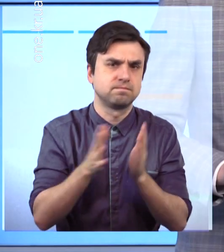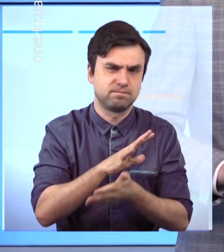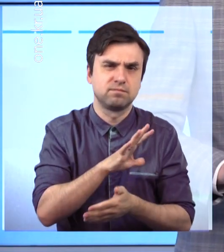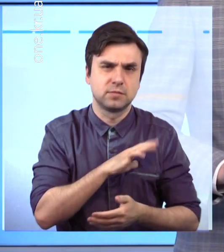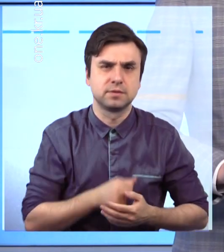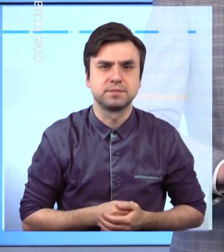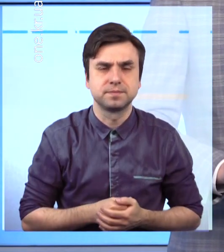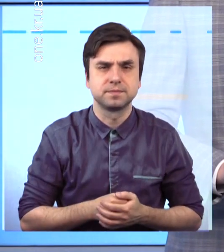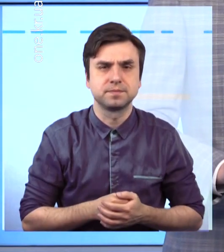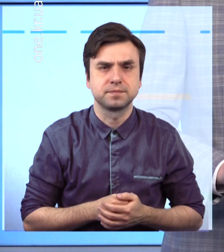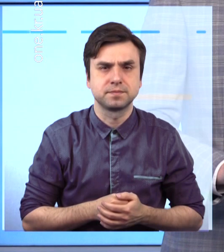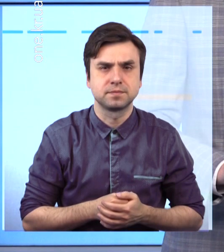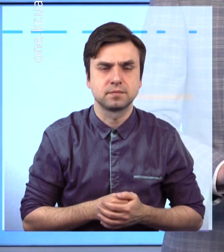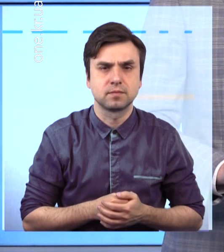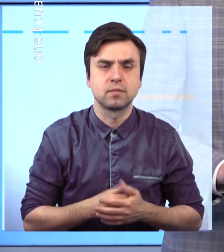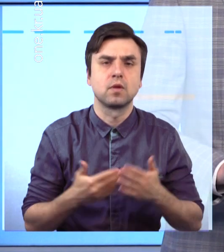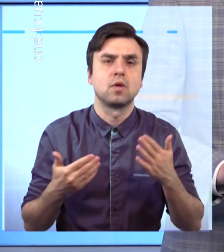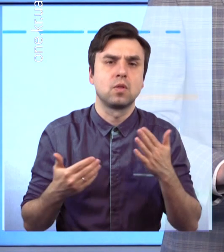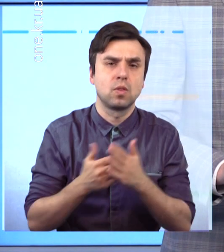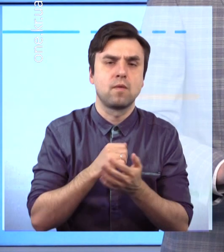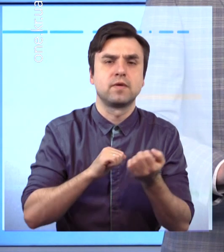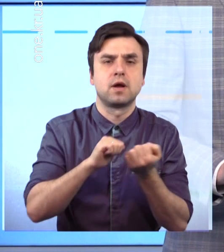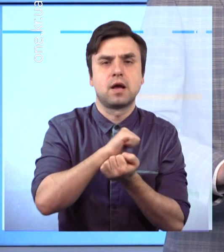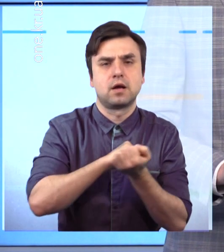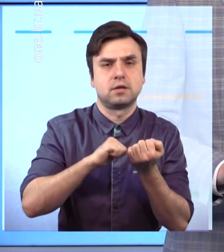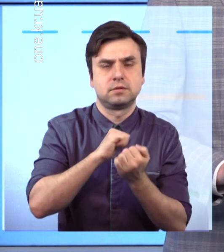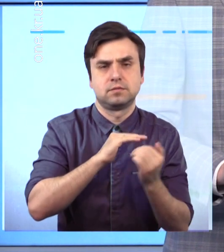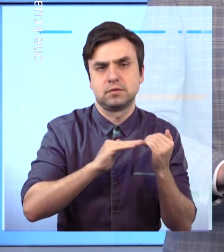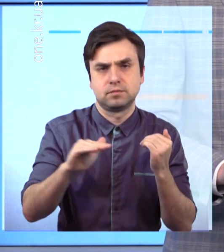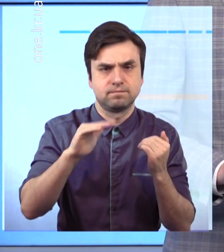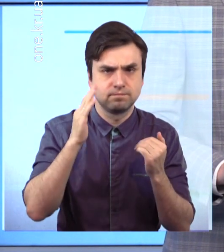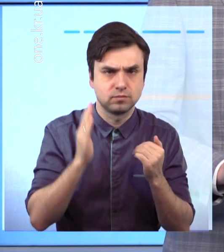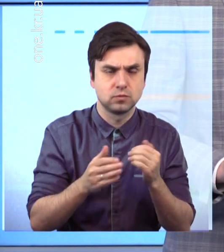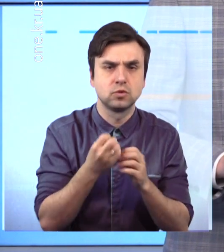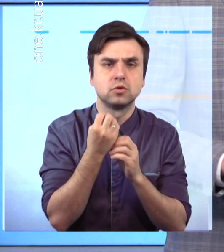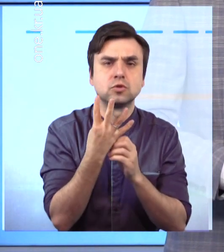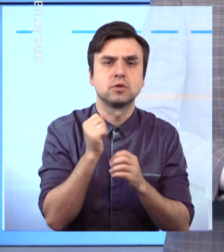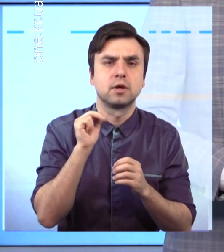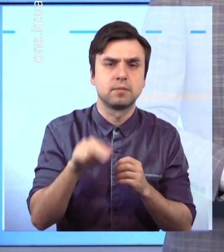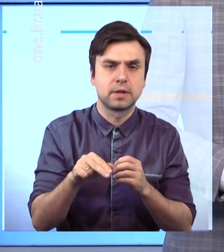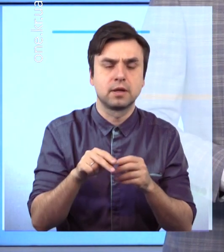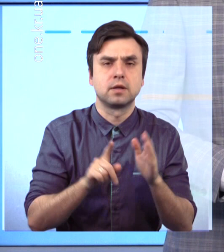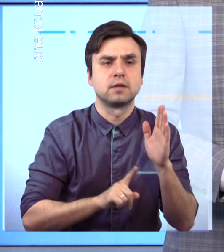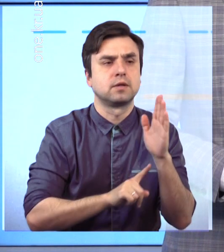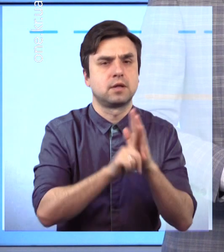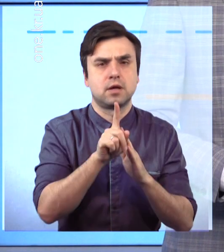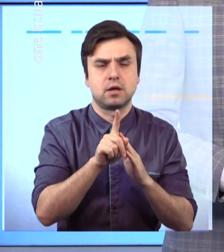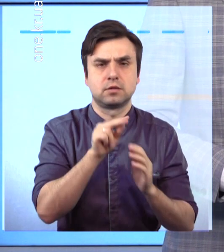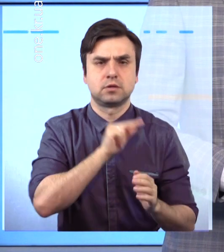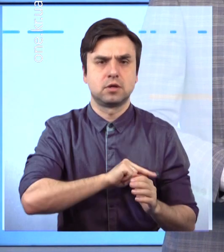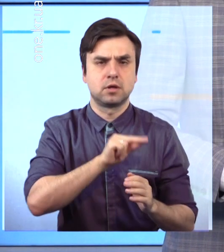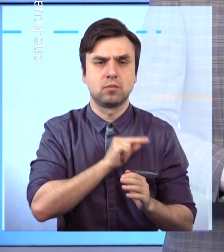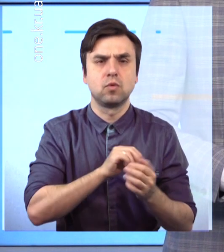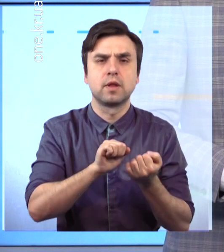З новим асфальтним покриттям. 14 квітня у Кривому Розі запустили роботу асфальтного заводу. За традицією, це